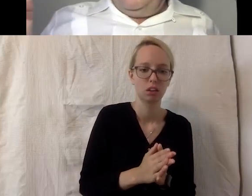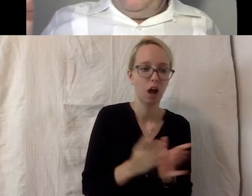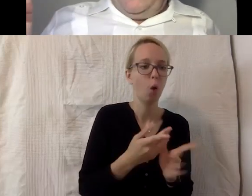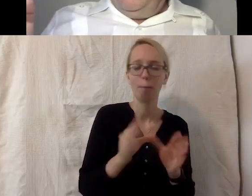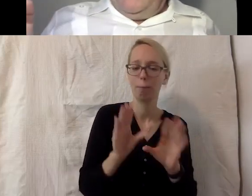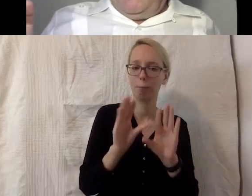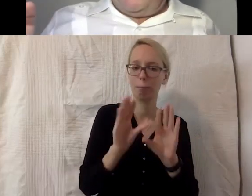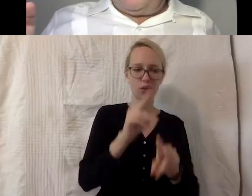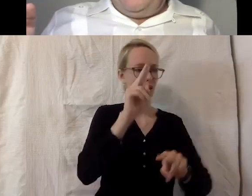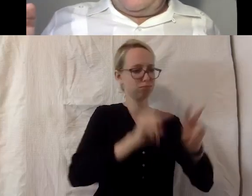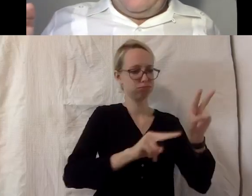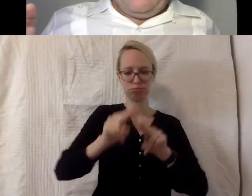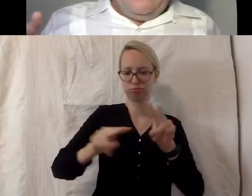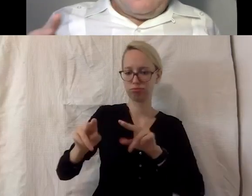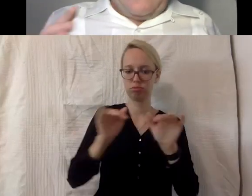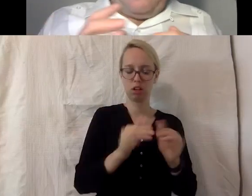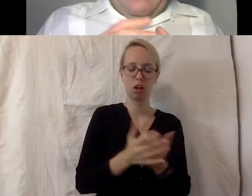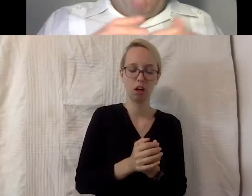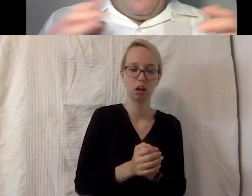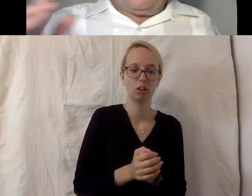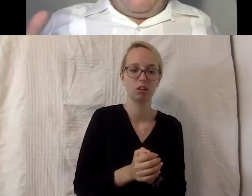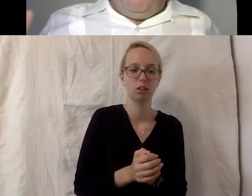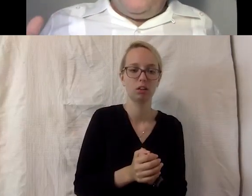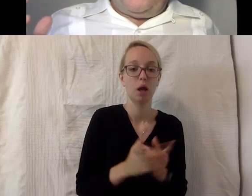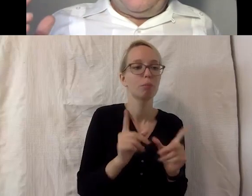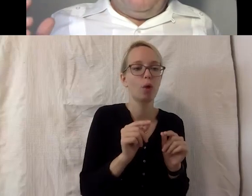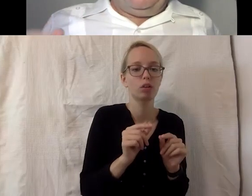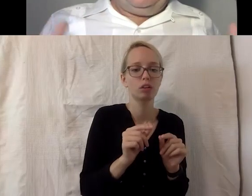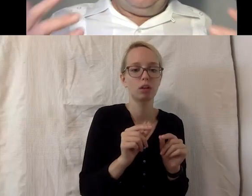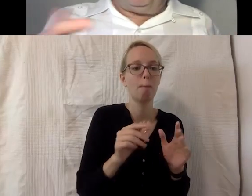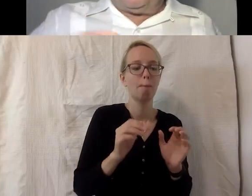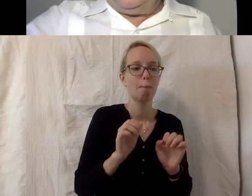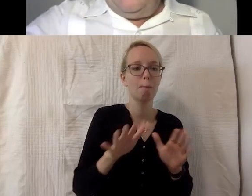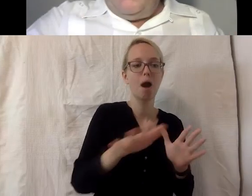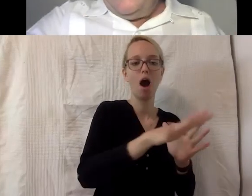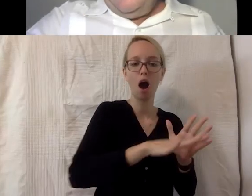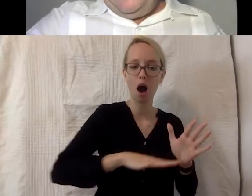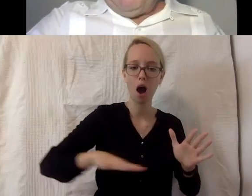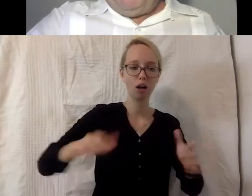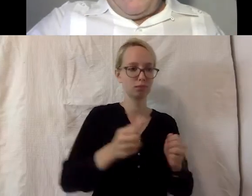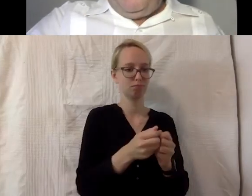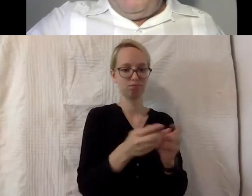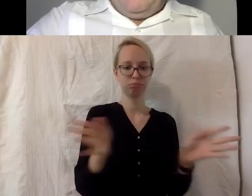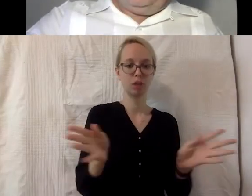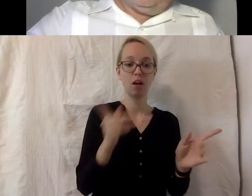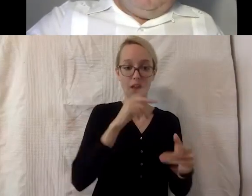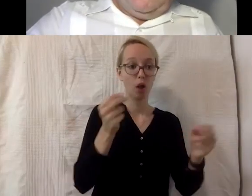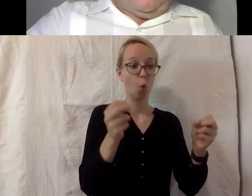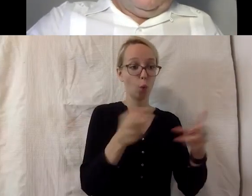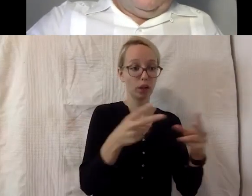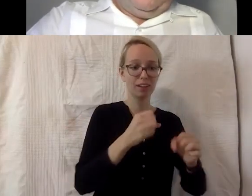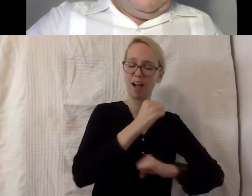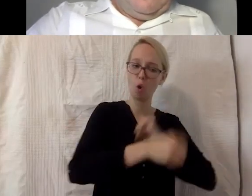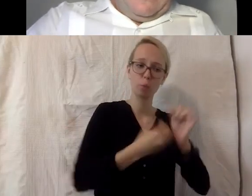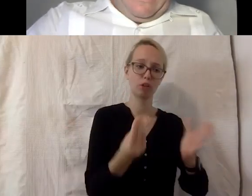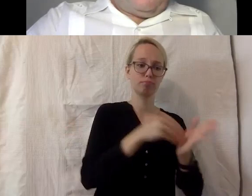Nutzergruppe erschlossen werden kann. Das heißt, also, der Markt, der öffnet sich eben, wenn ich eben Untertitelungen eben einfach automatisch mit